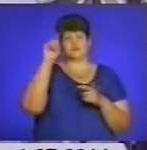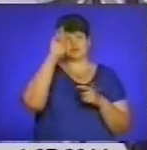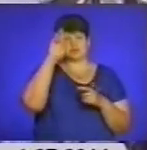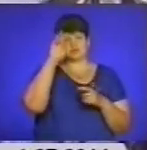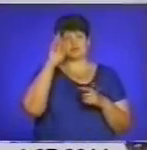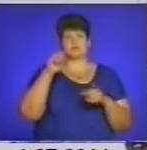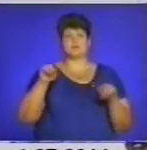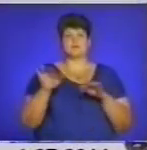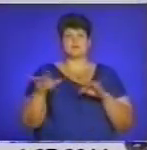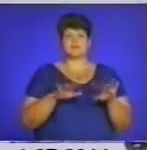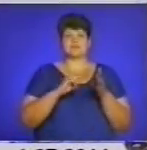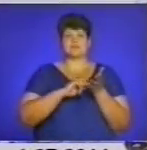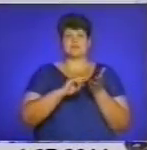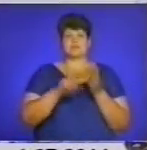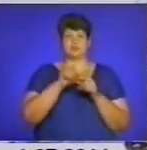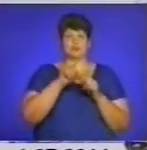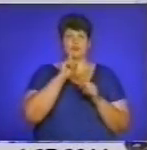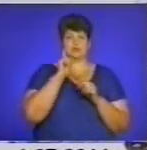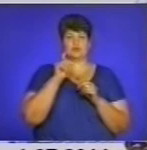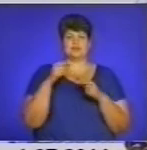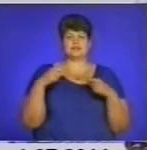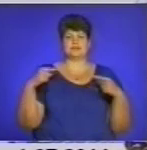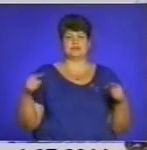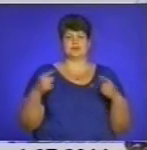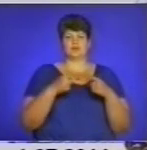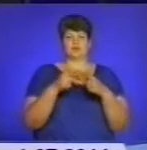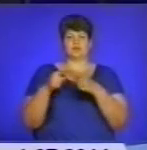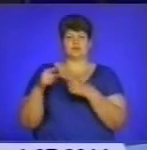Олег Сиротюк відзначив молодих людей з різних куточків Тернопілля.